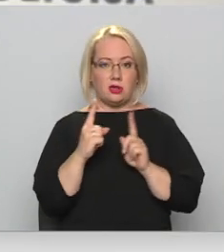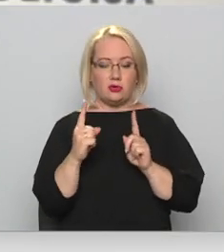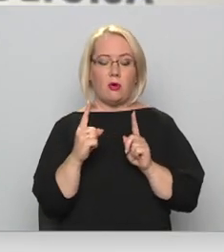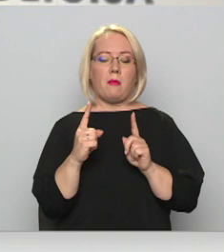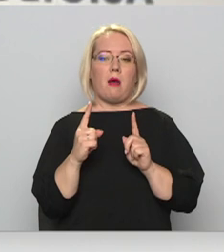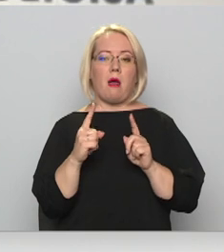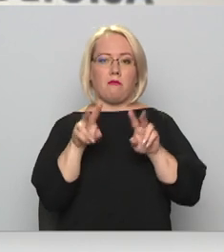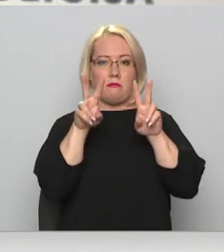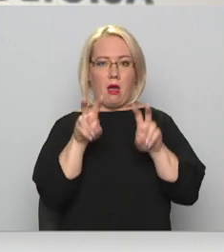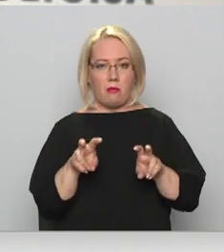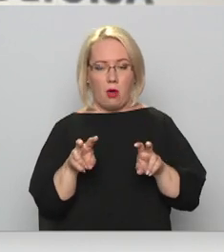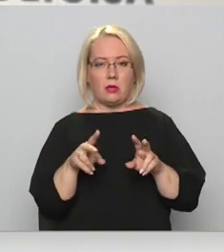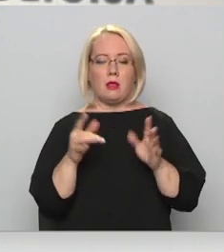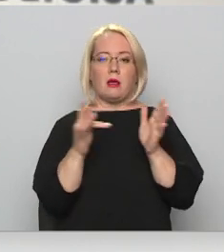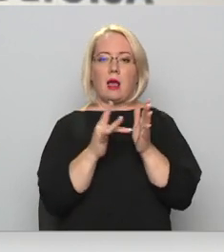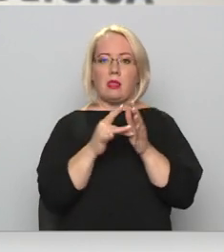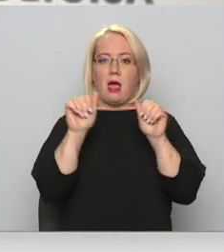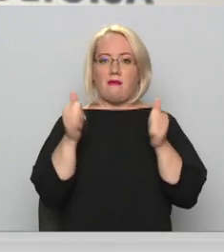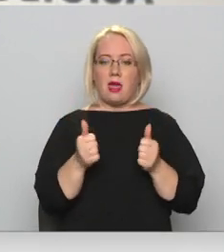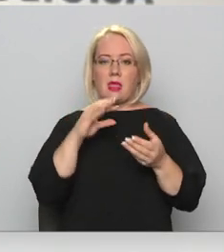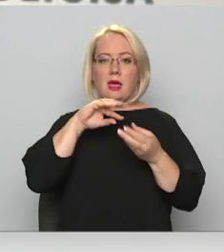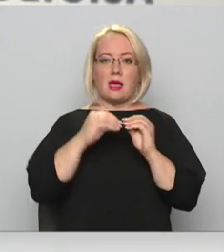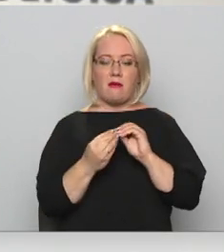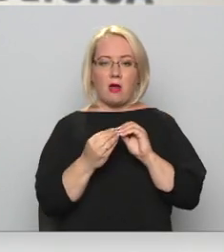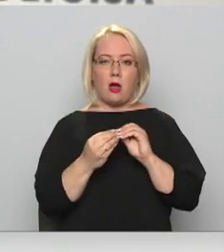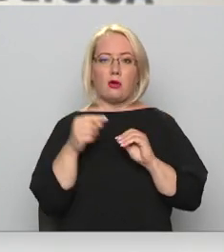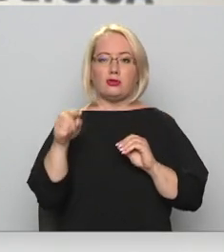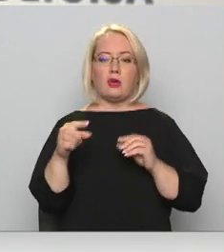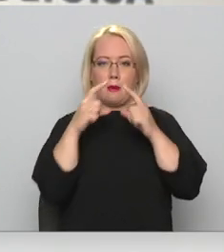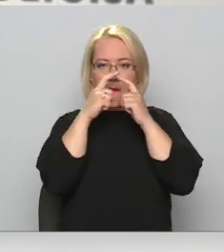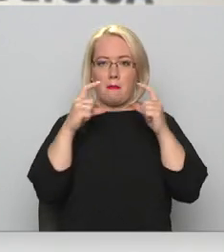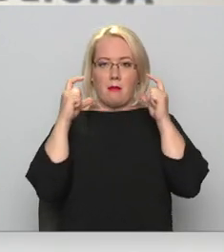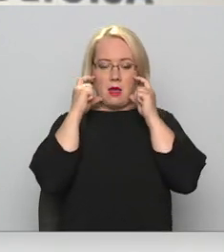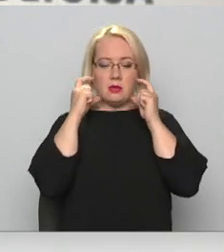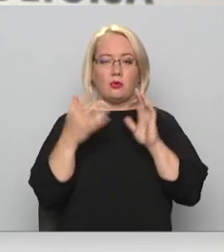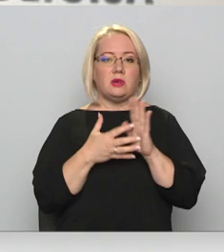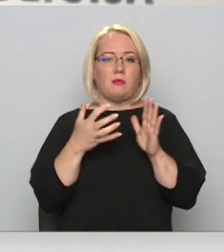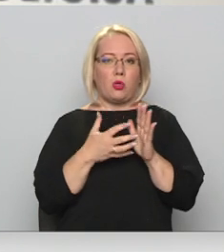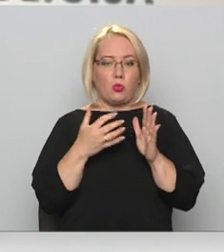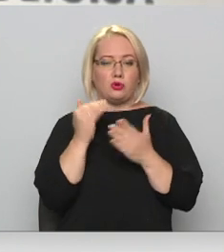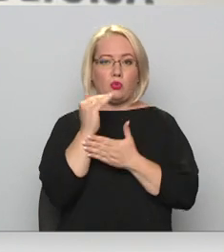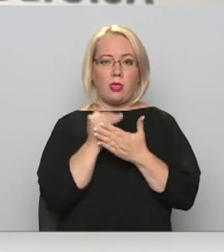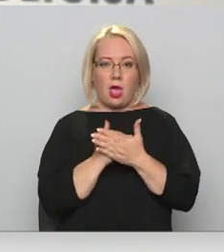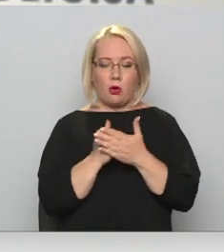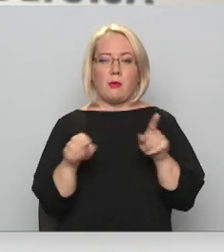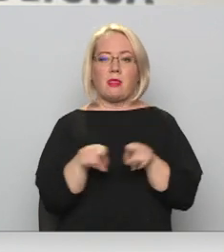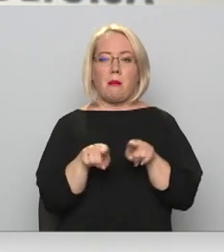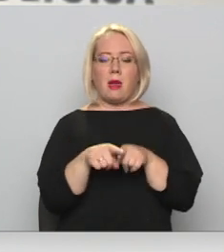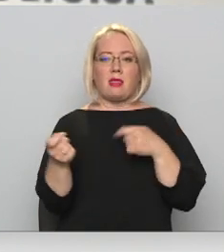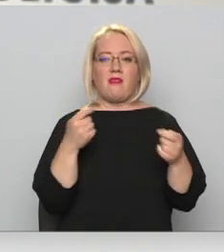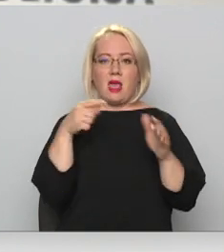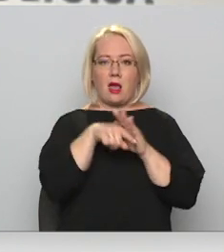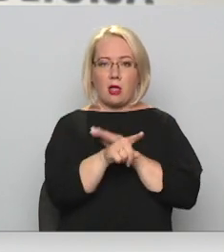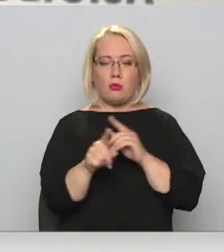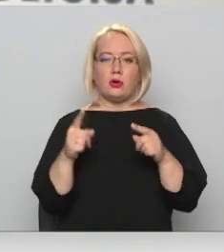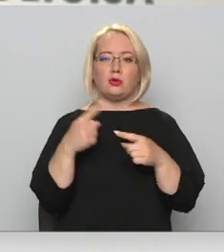pārbaudes, kā un kādā veidā tiek ievērot šie masku, nesājušanas noteikumi tāpat arī veikalos un